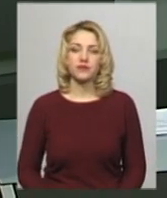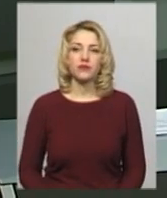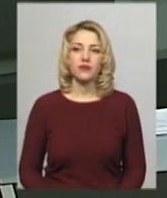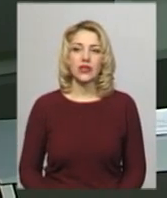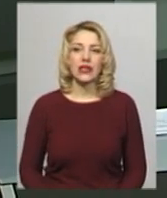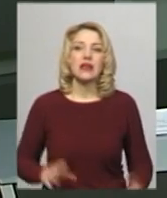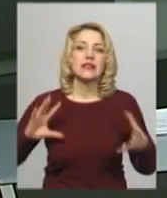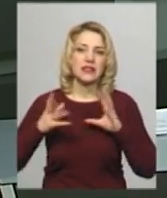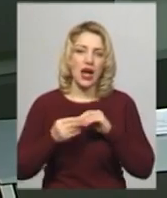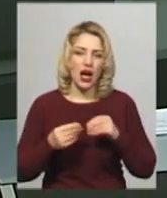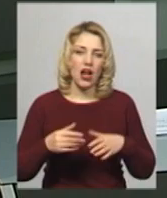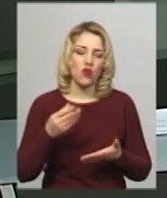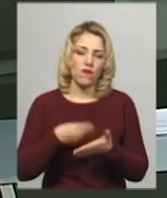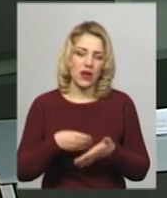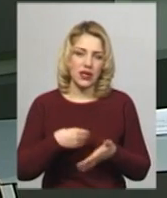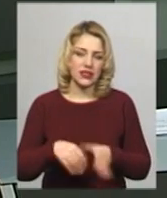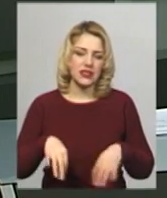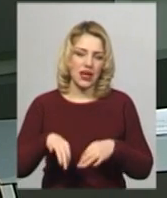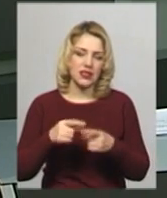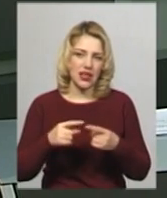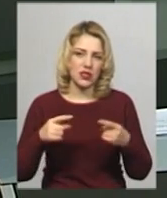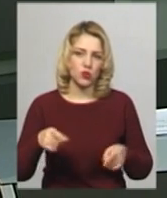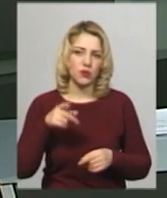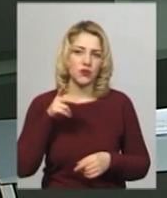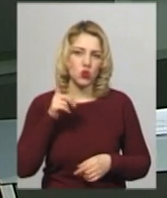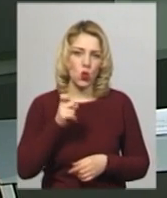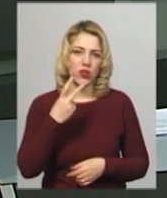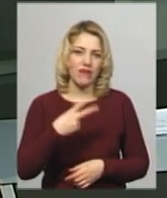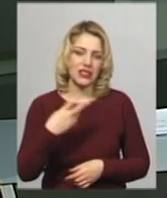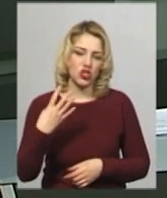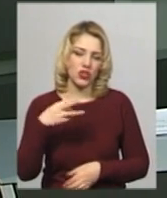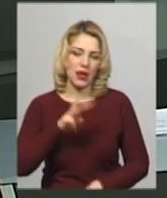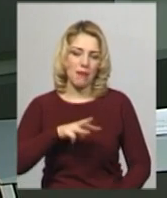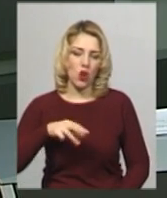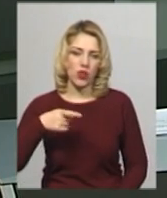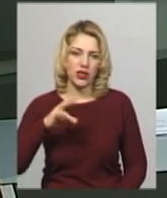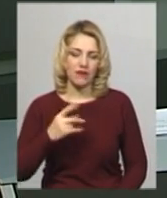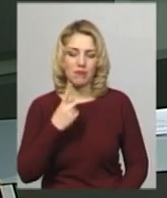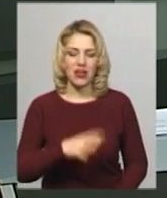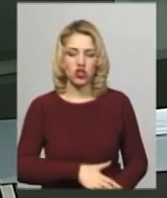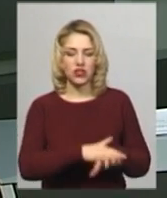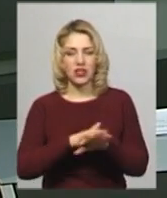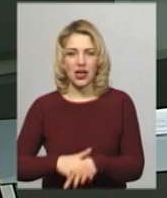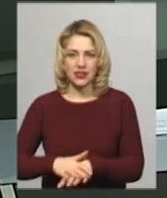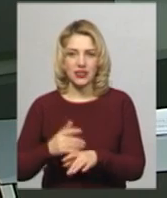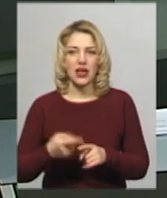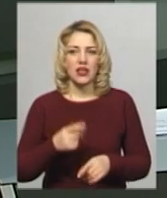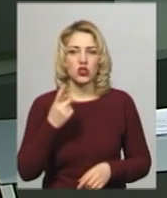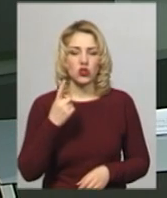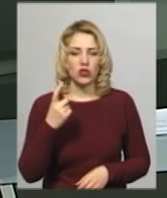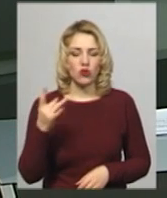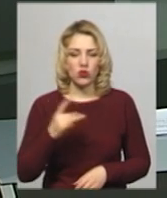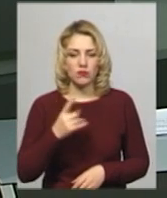Загальна вартість транспортних засобів становить 124 мільйона гривень. Перший транш у розмірі 26,5